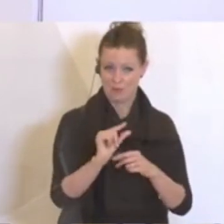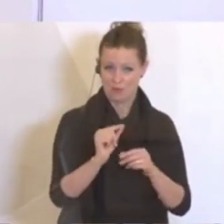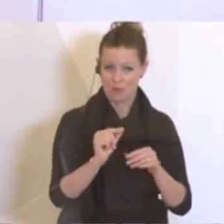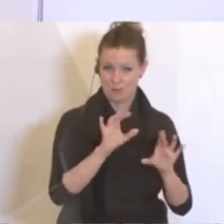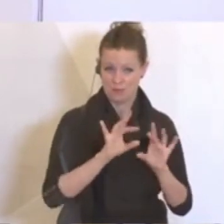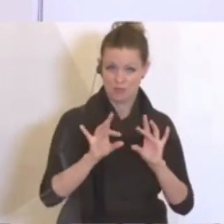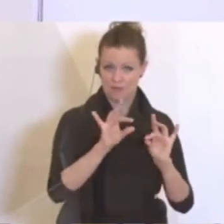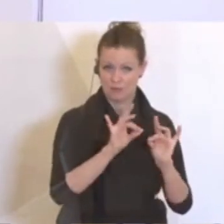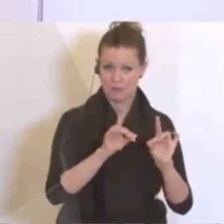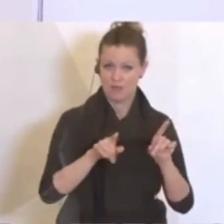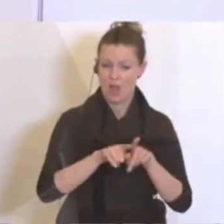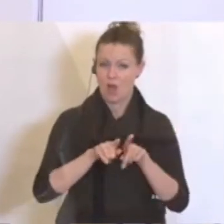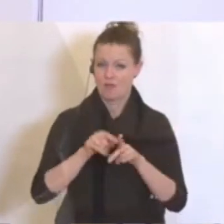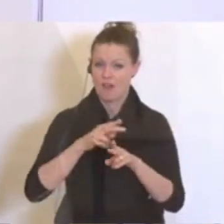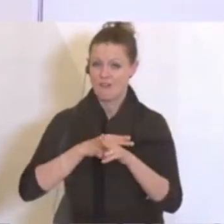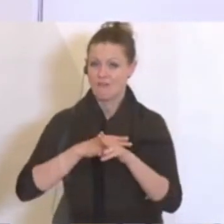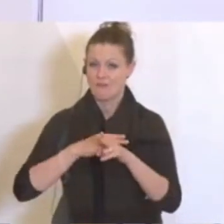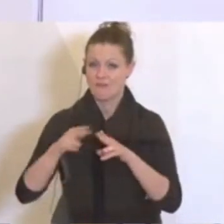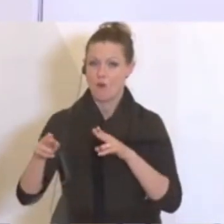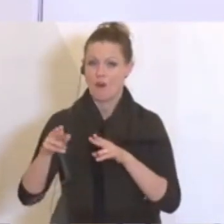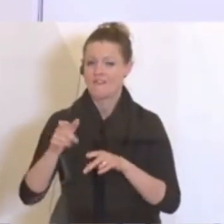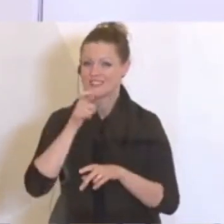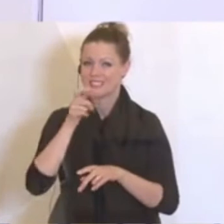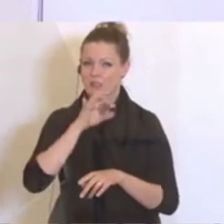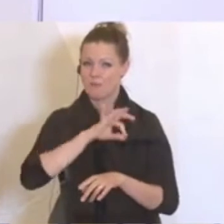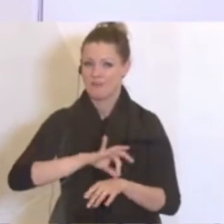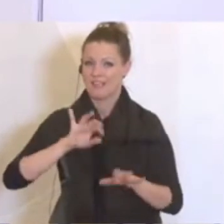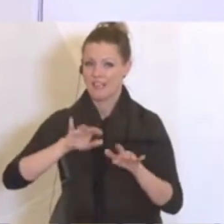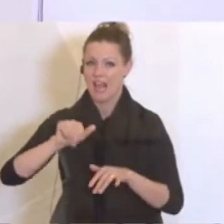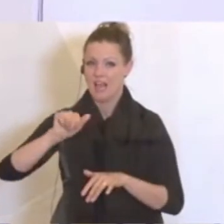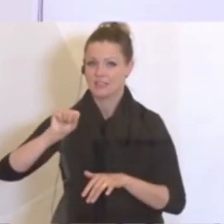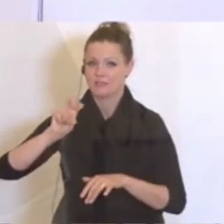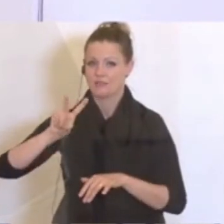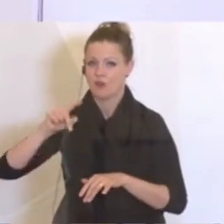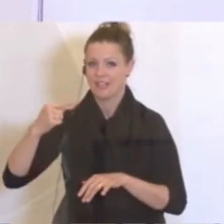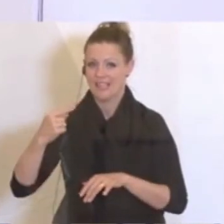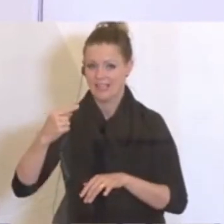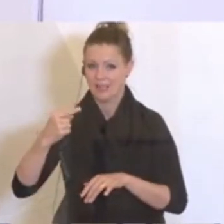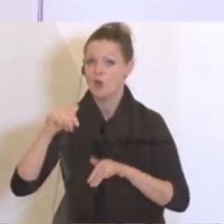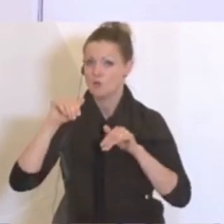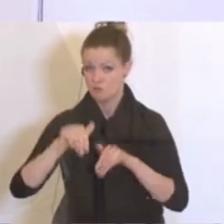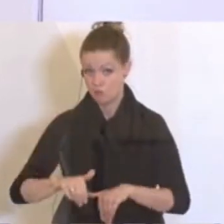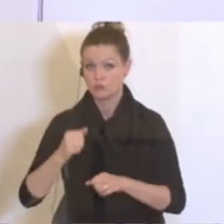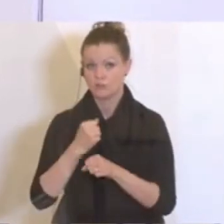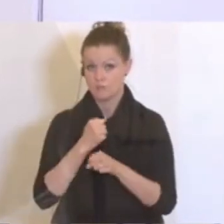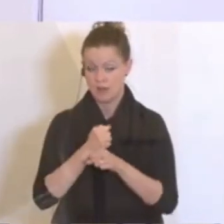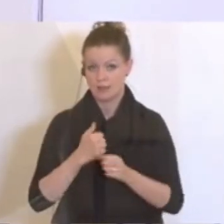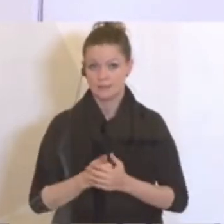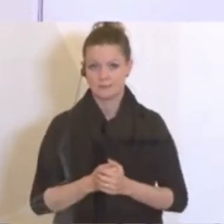Beschäftigung ein vollversicherungspflichtiges Dienstverhältnis im Sinne des ASVG entsprechend ausüben müssen.